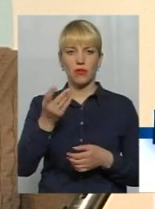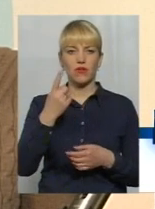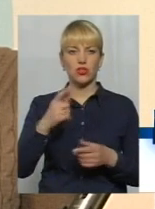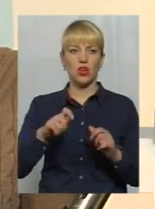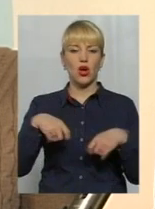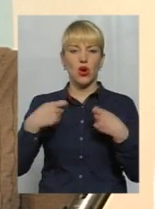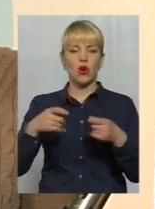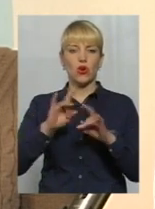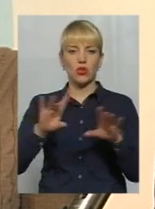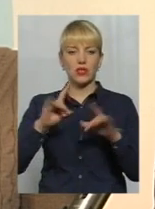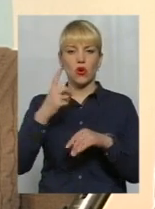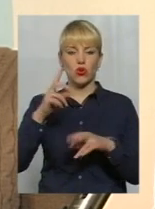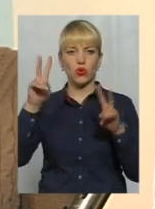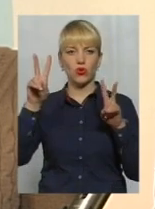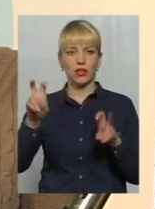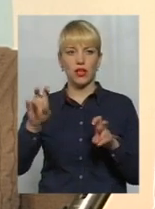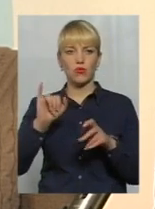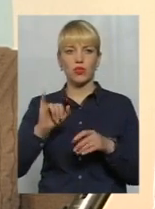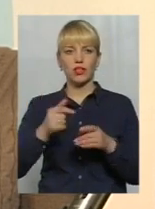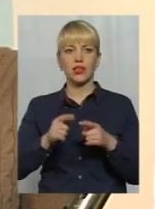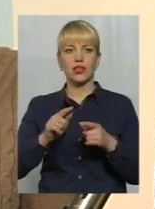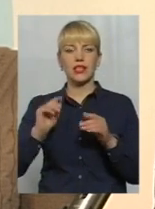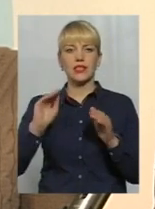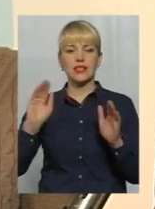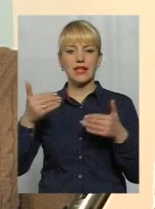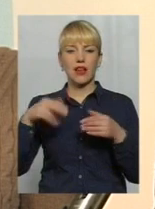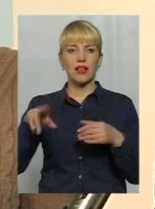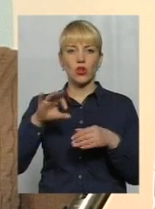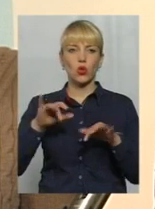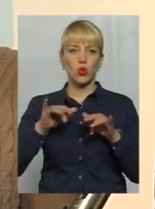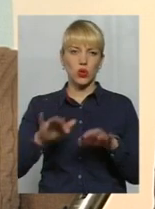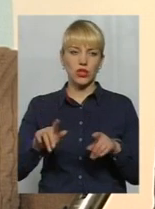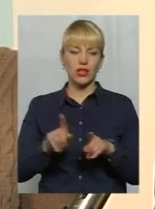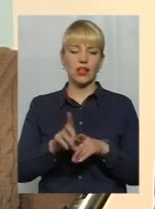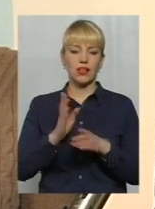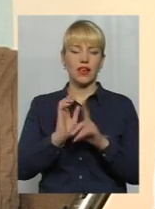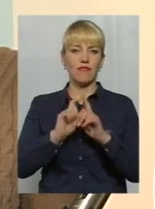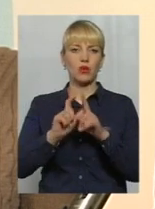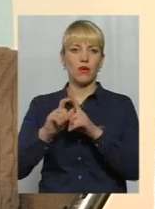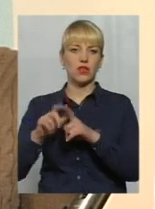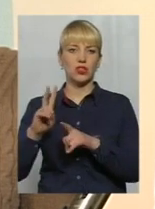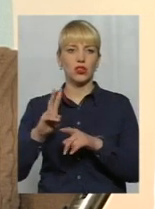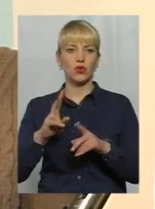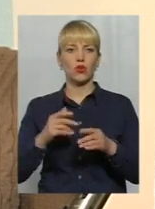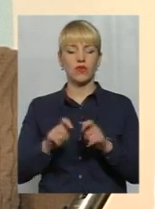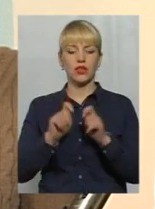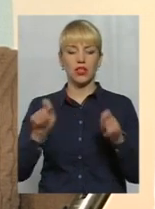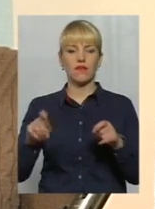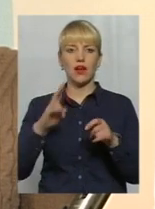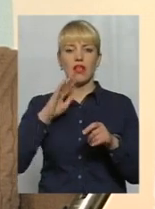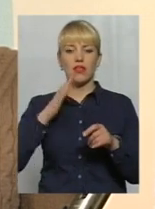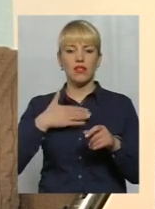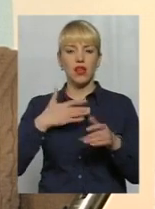одну конкретну тему і заклик такий додій. Тобто кожен з доповідачів відкриває на нашому форумі